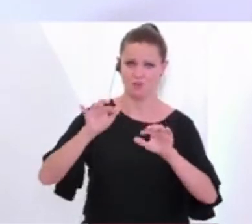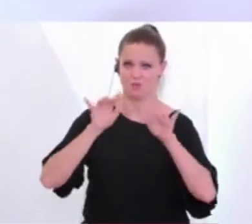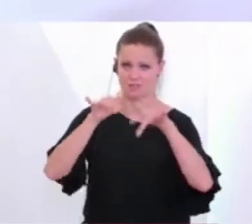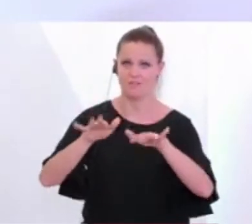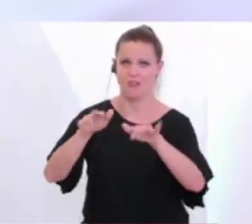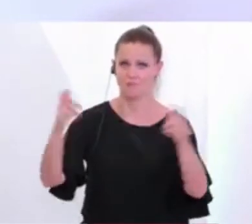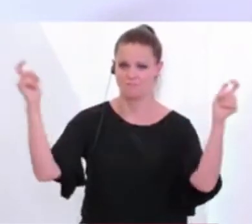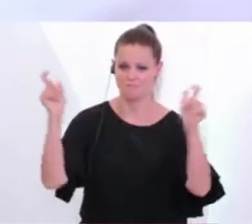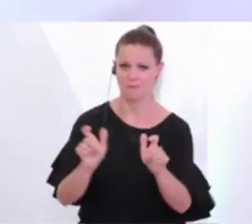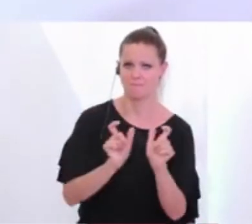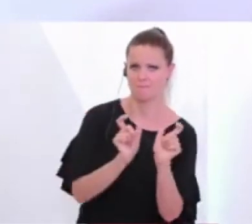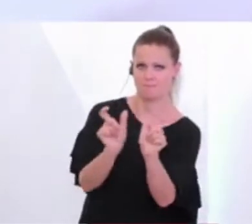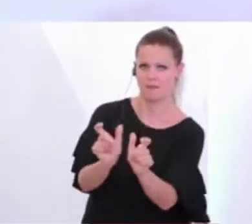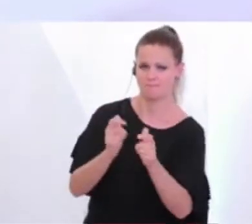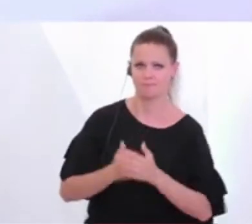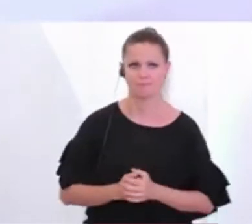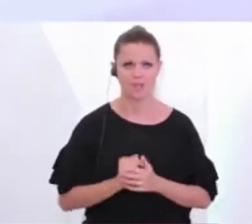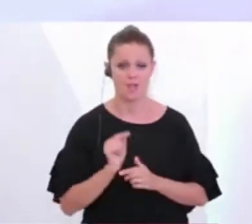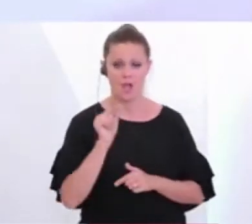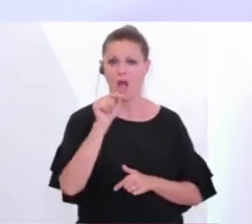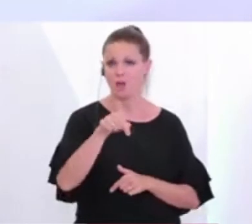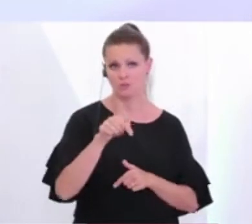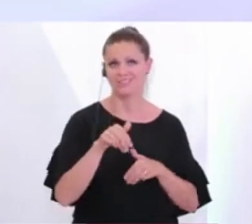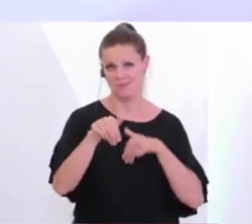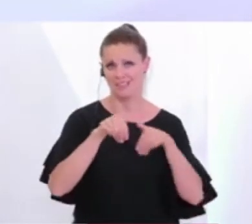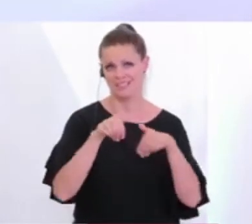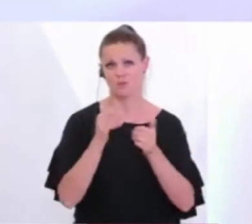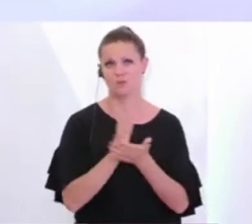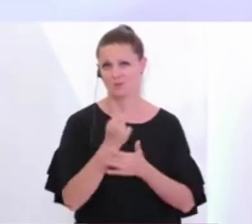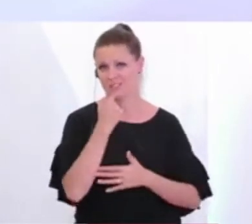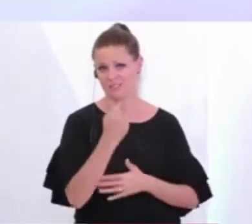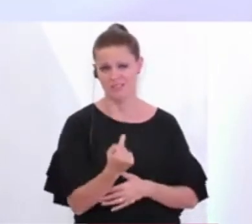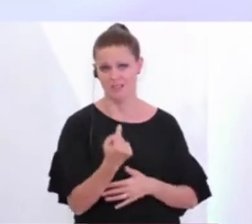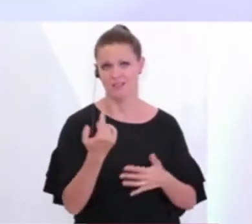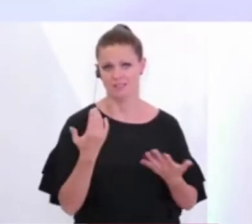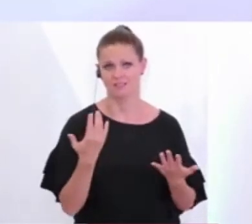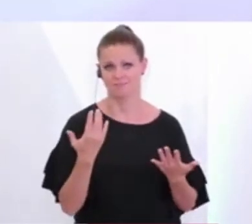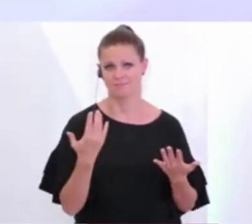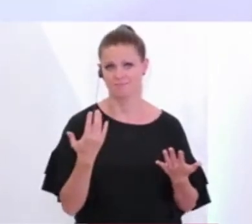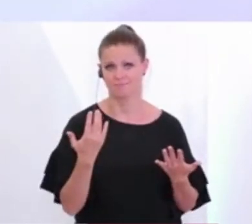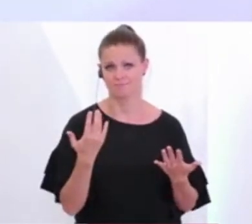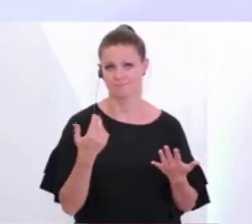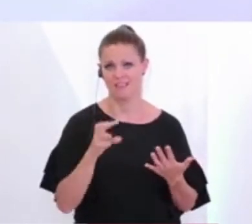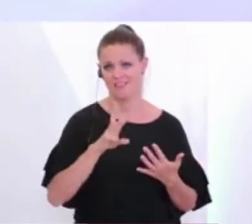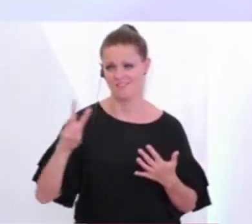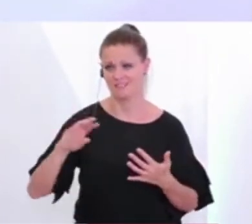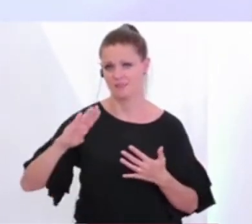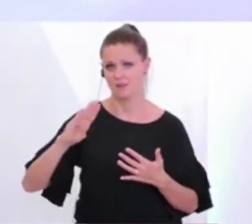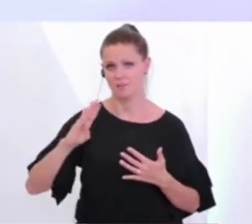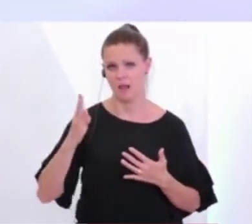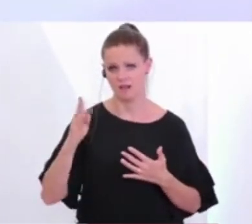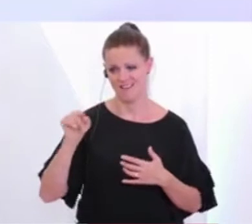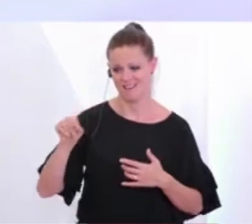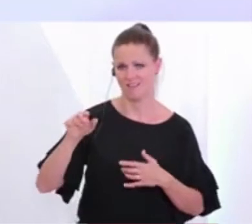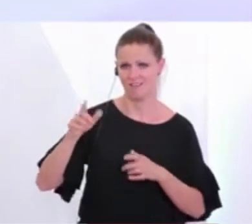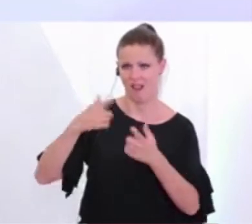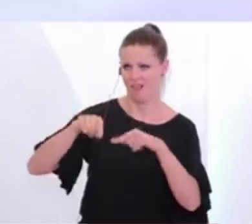Österreich haben. Und wie der Außenminister bereits ausgeführt hat, verzeichnen wir nun auch in den Ländern des Westbalkans einen